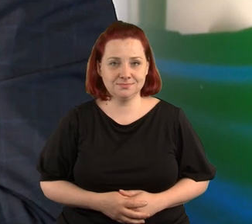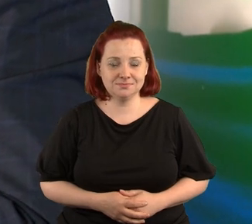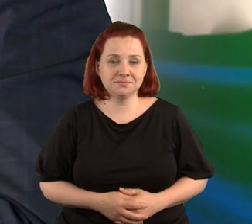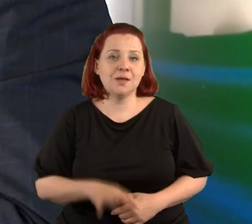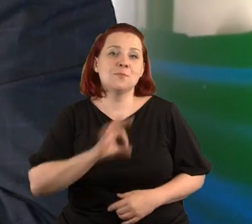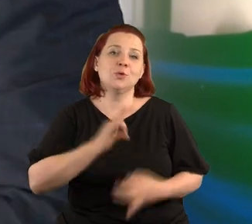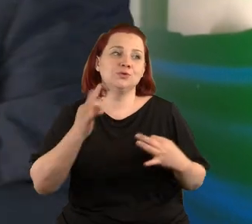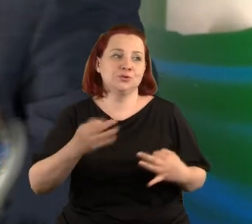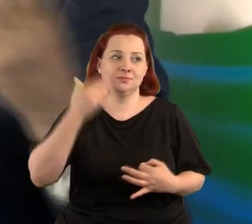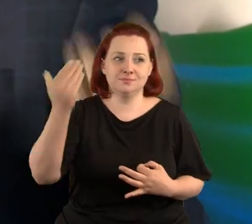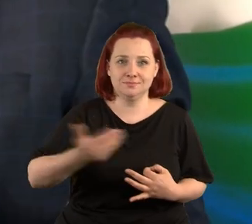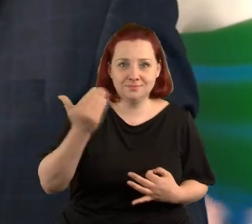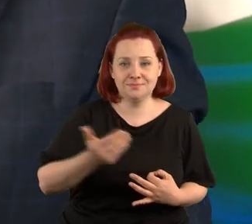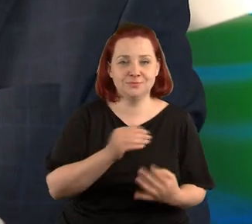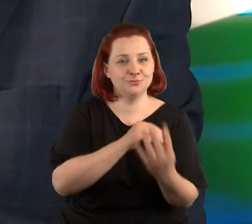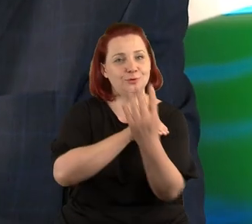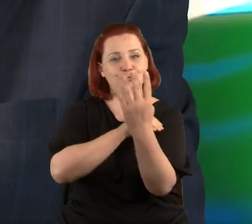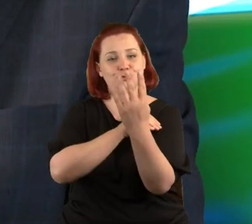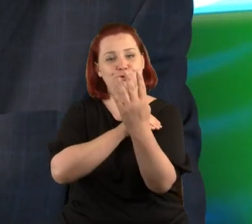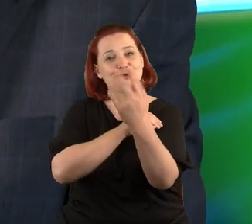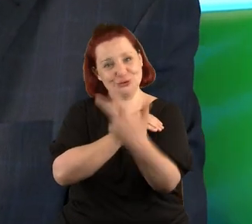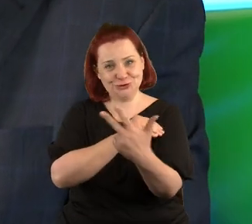Moje dzisiejsze wystąpienie będzie miało trzy części.